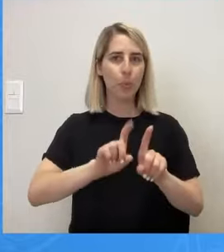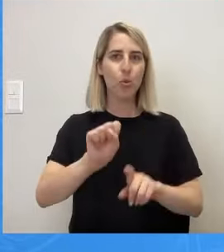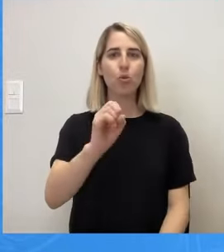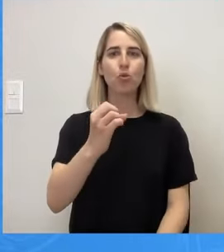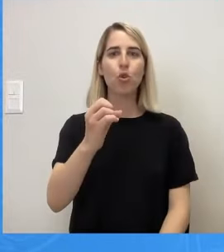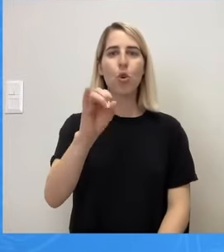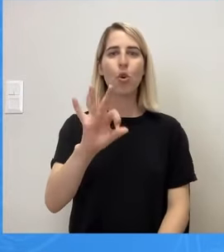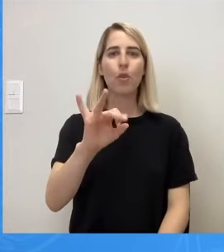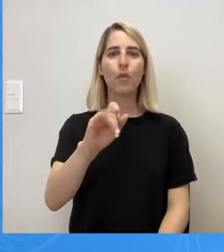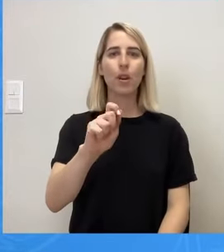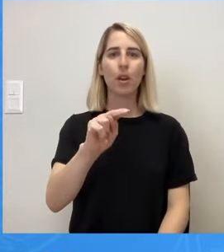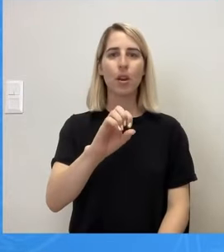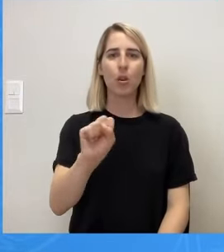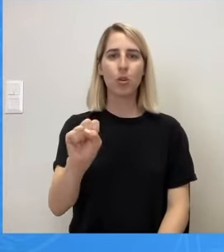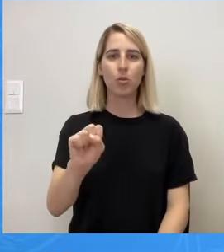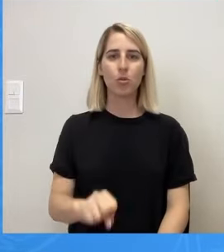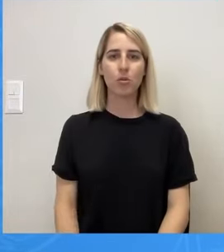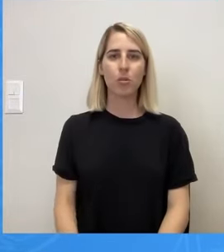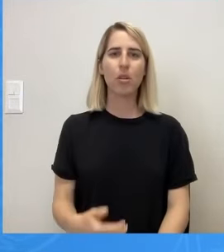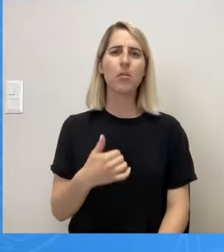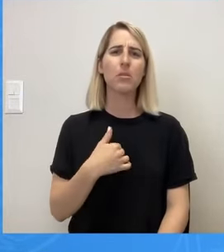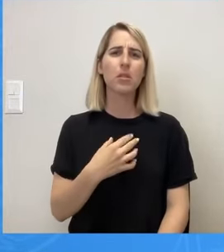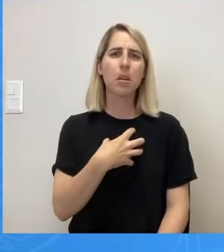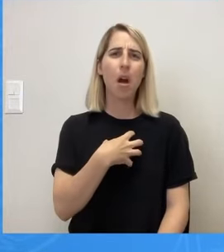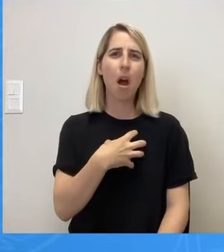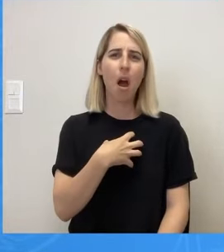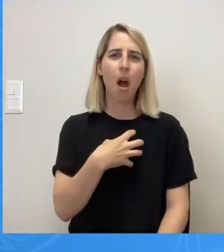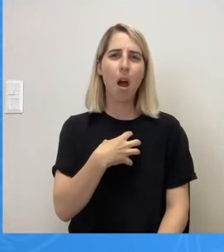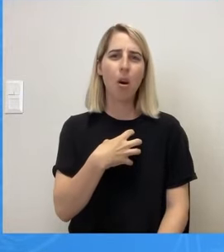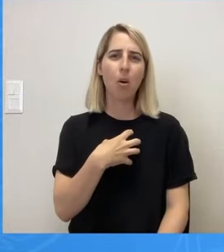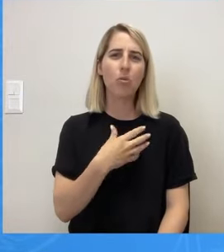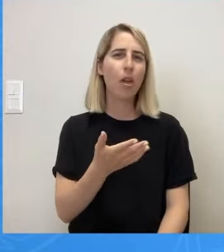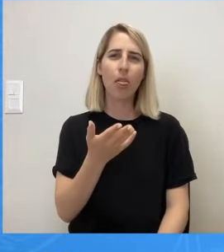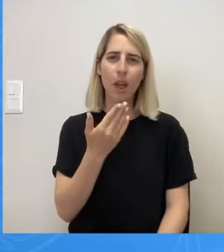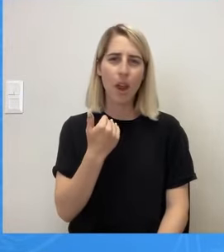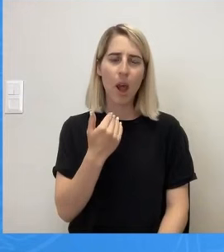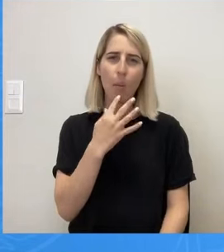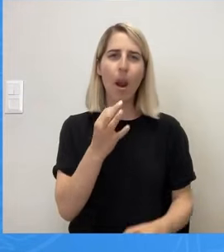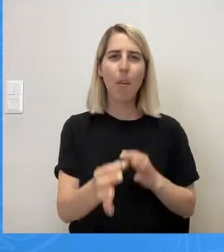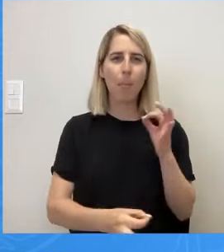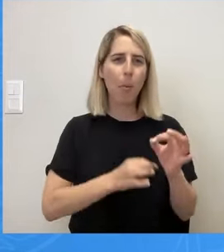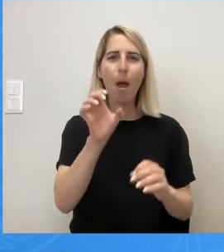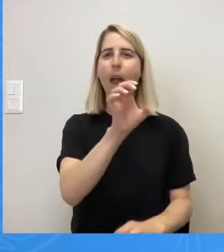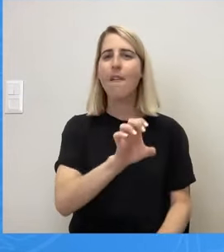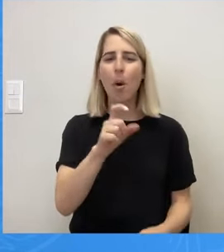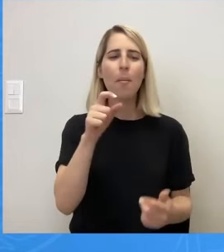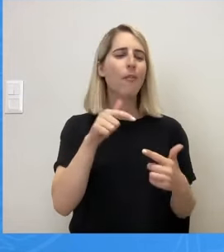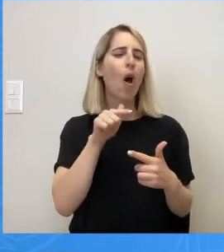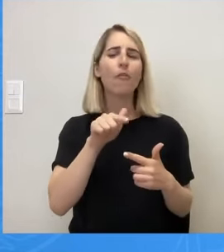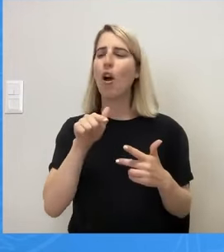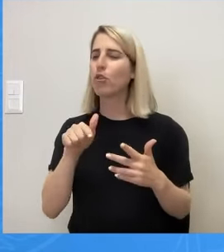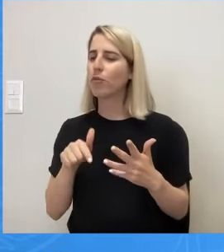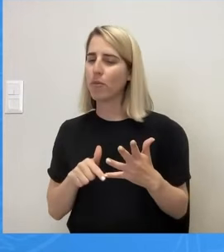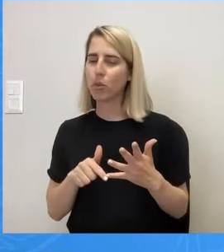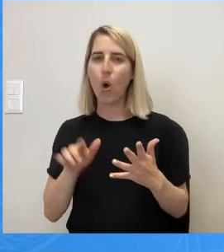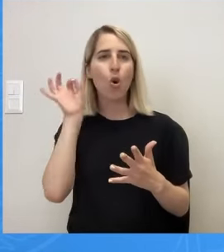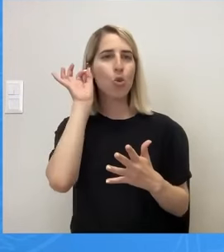Ξέρετε, δεν έχουμε το άγχος εμείς να μεταφέρουμε τα εκλογικά αποτελέσματα ανά την Ευρώπη για να δικαιολογούμε τις